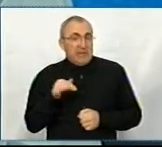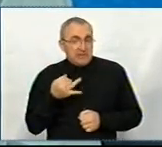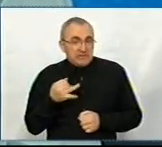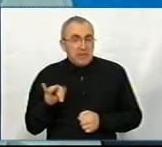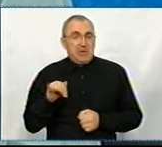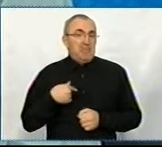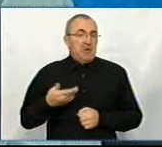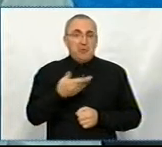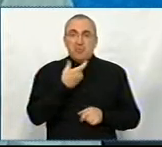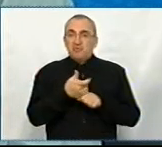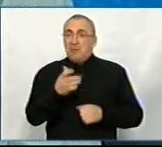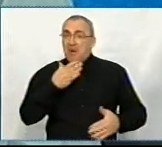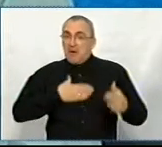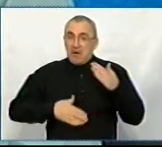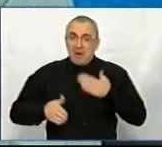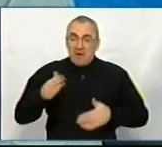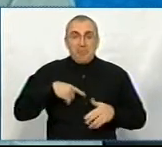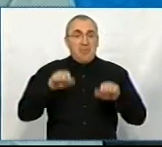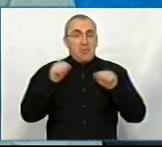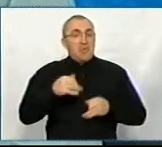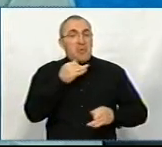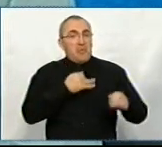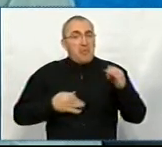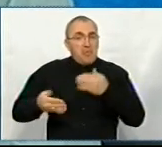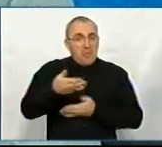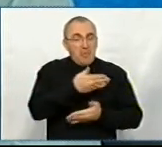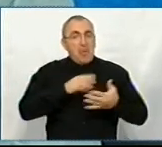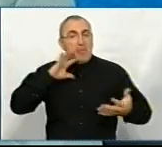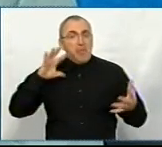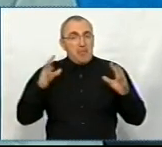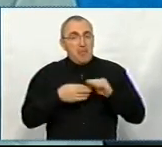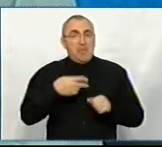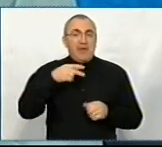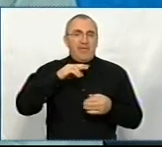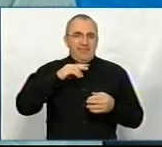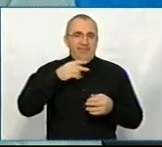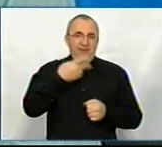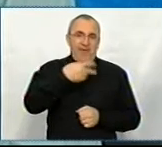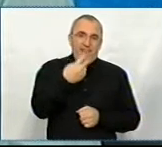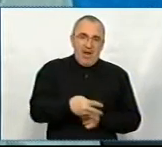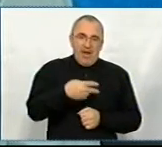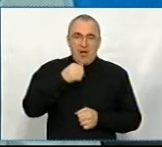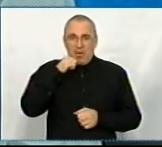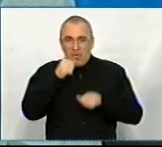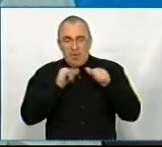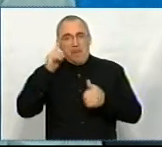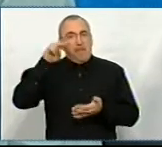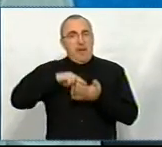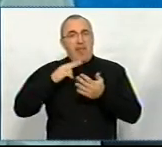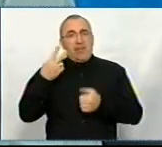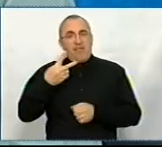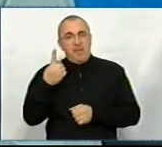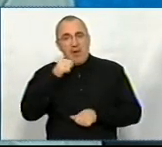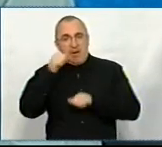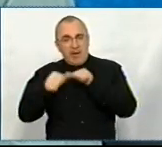І ми дуже раді, що якраз ми зможемо поговорити і про підсумки 2020 року, і про плани на 2021 рік.